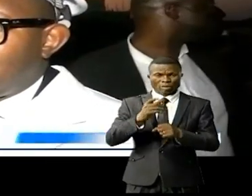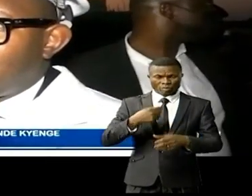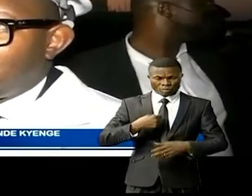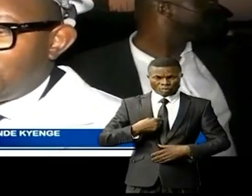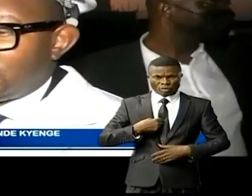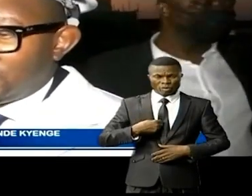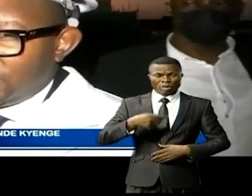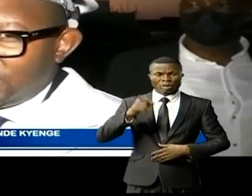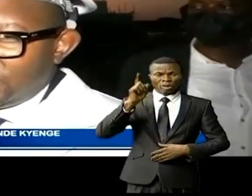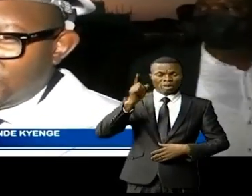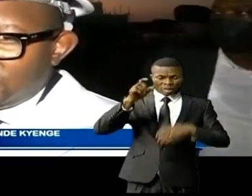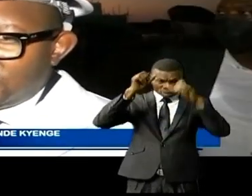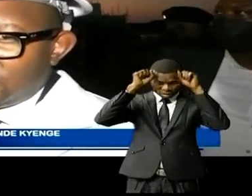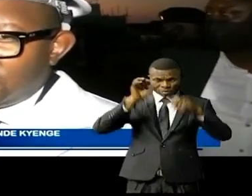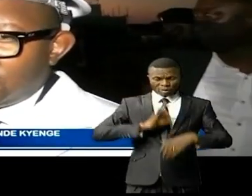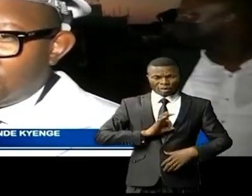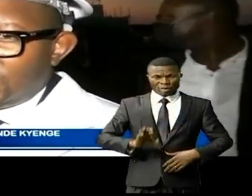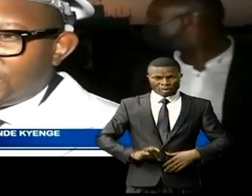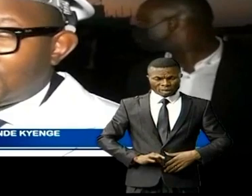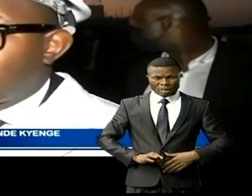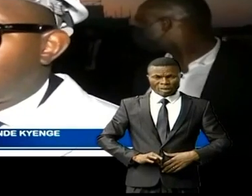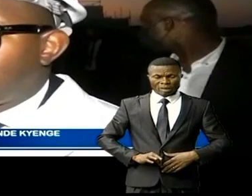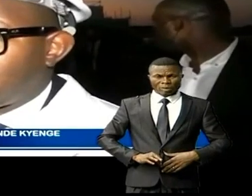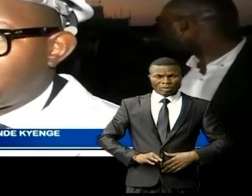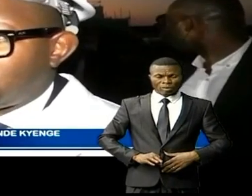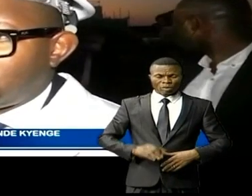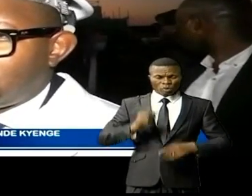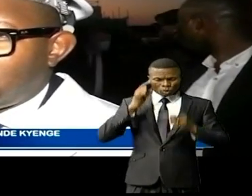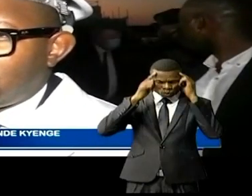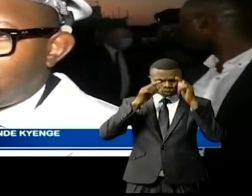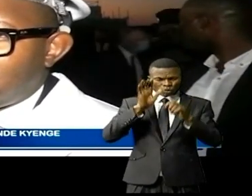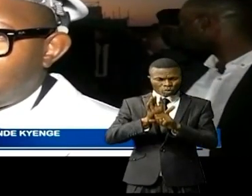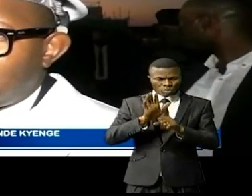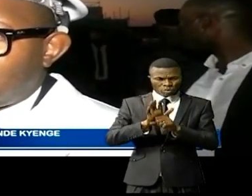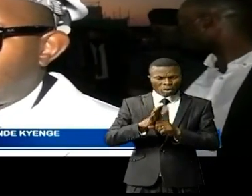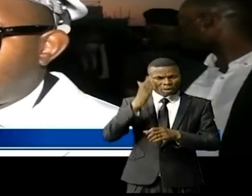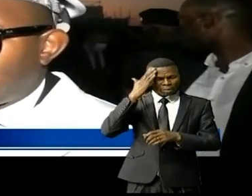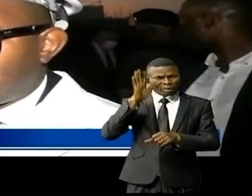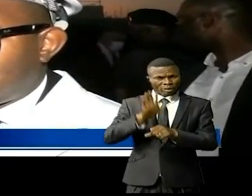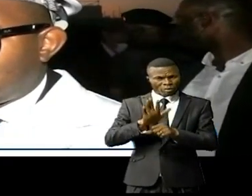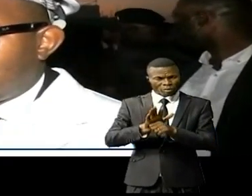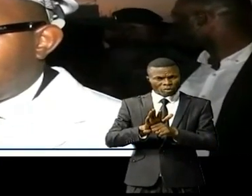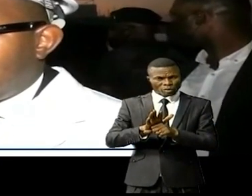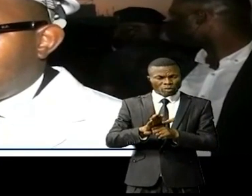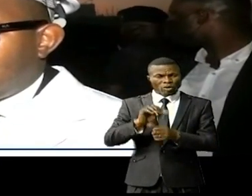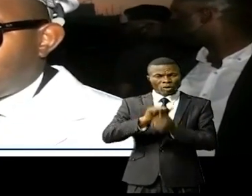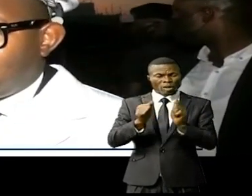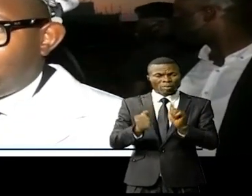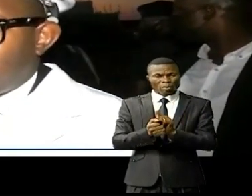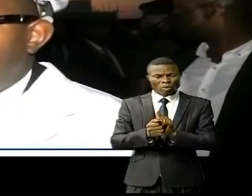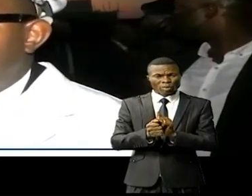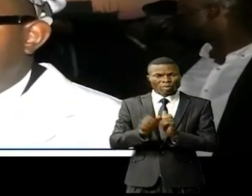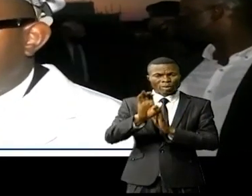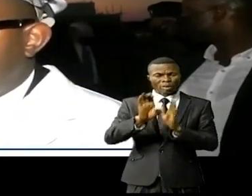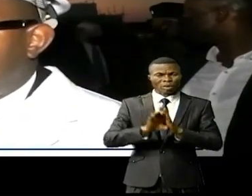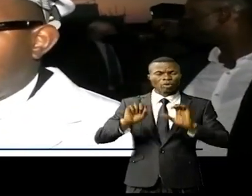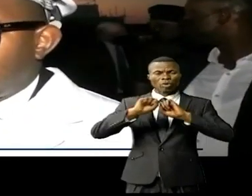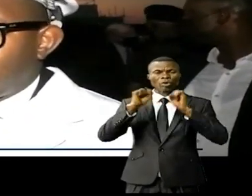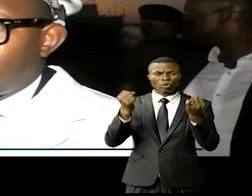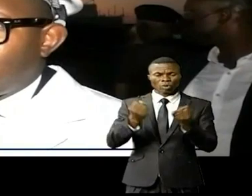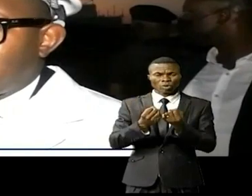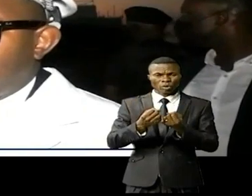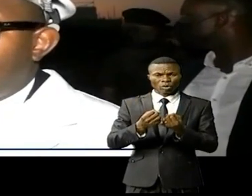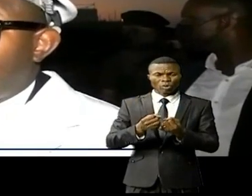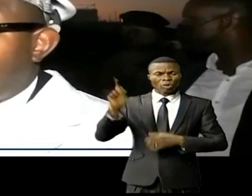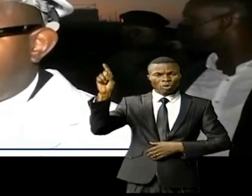le président de la République, est très soucieux justement de sa condition sociale. Et nous sommes venus ici